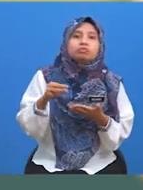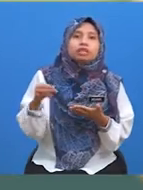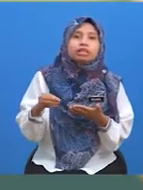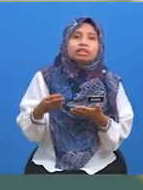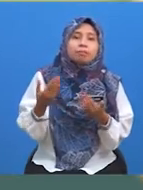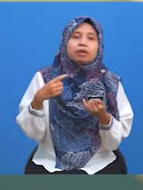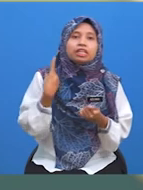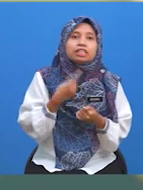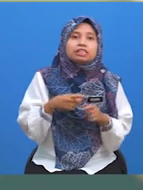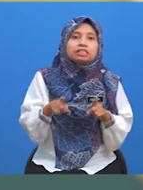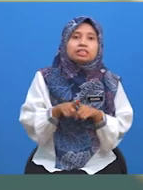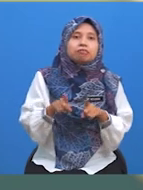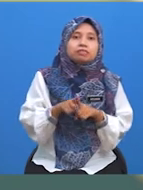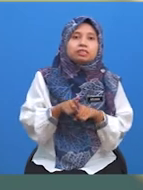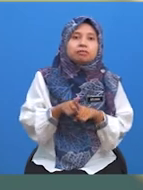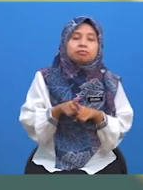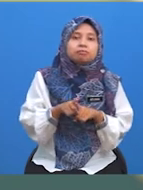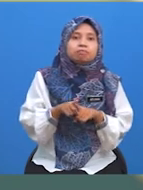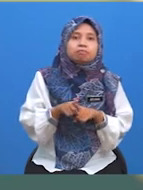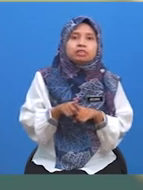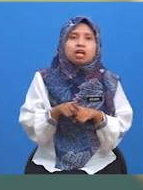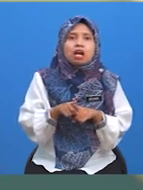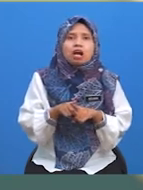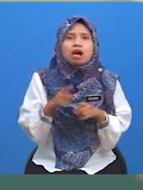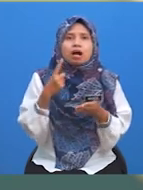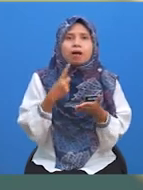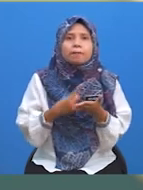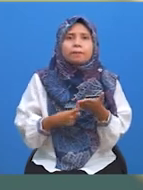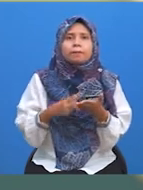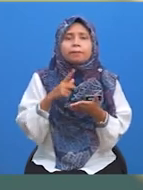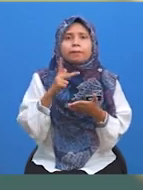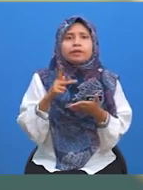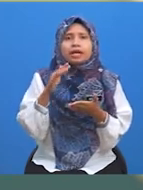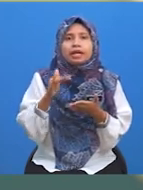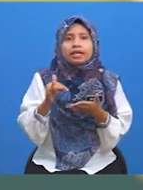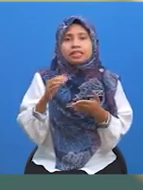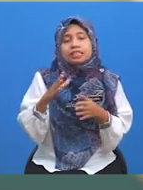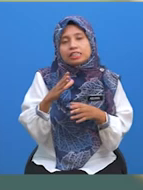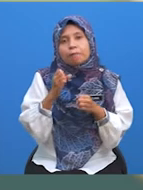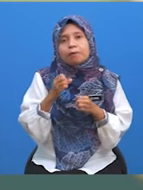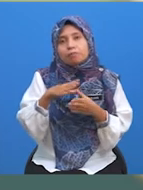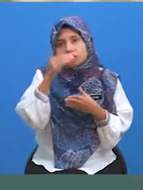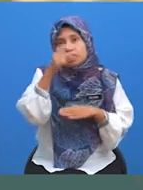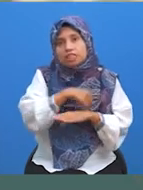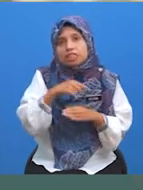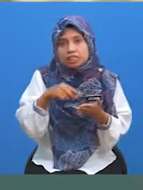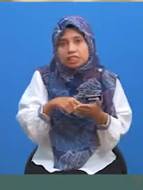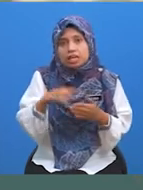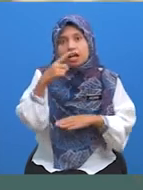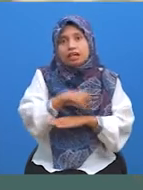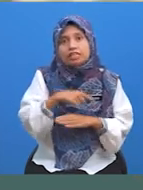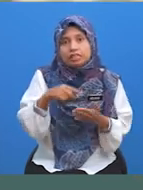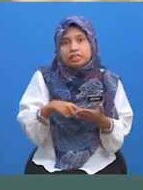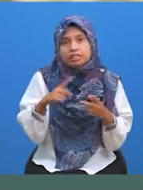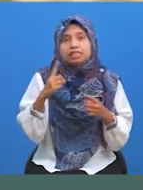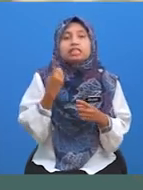Mari sama-sama kita membuat refleksi aplikasi kamiran tentu yang telah dipelajari hari ini Pada hari ini,